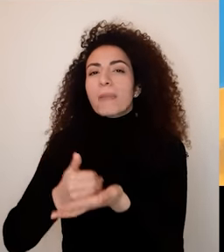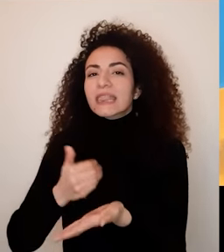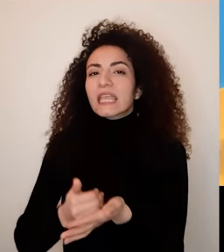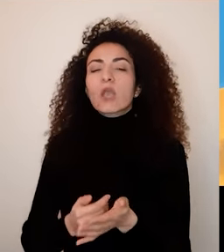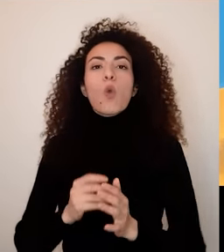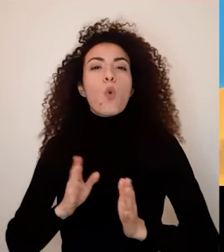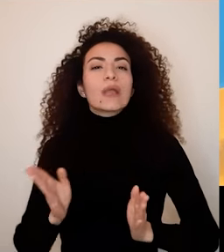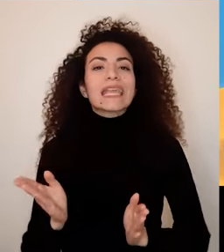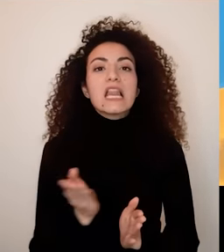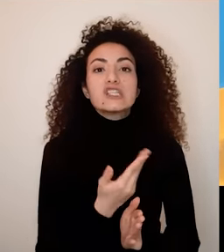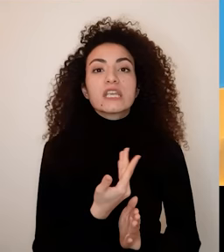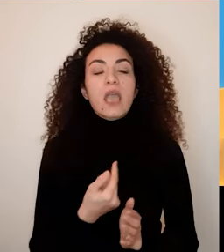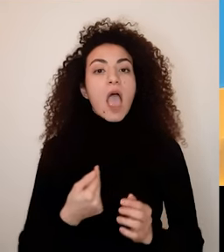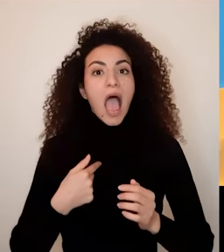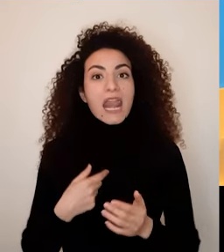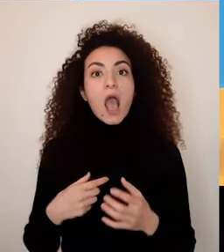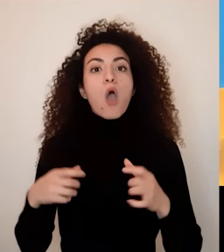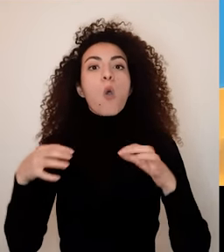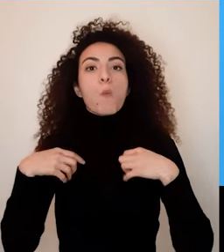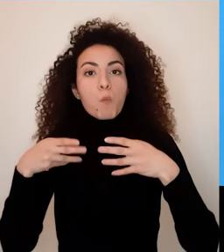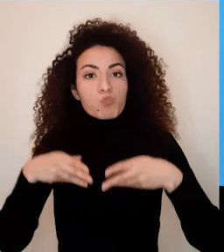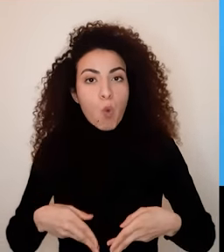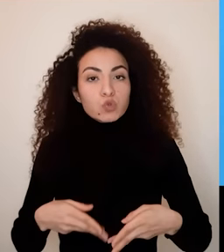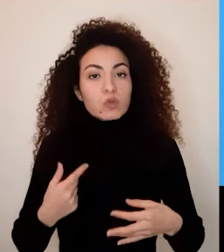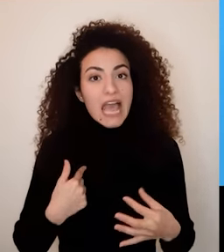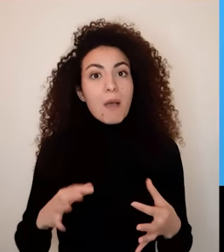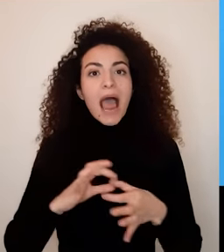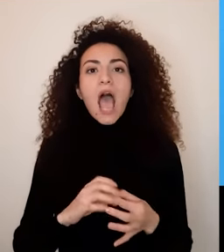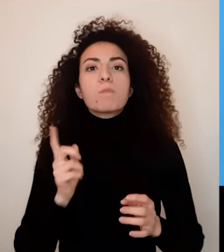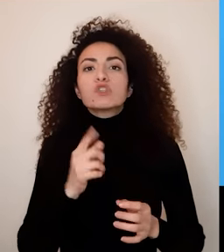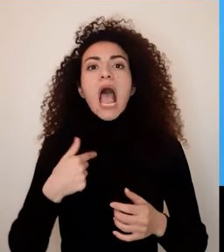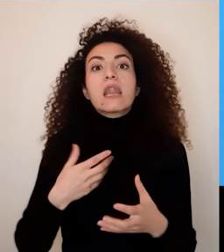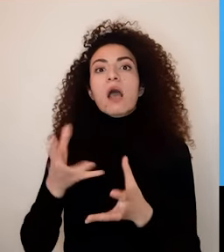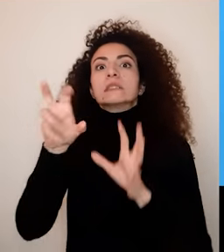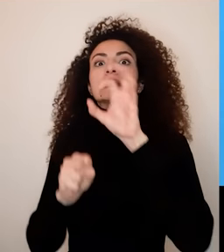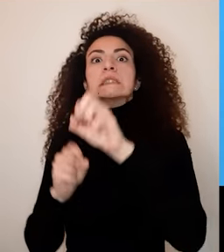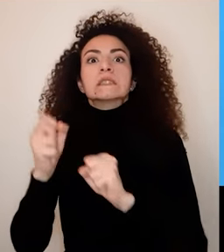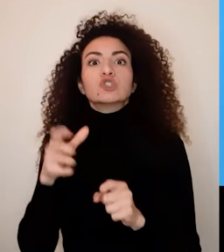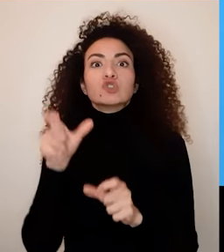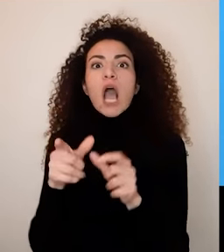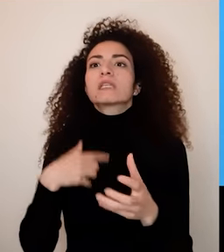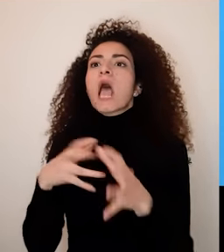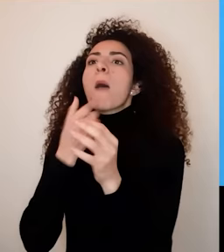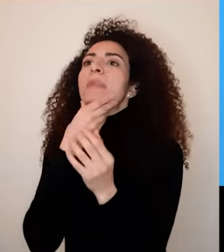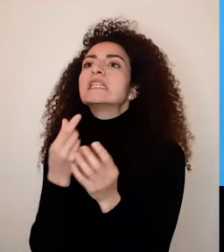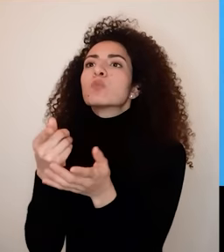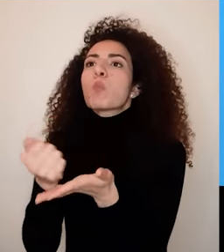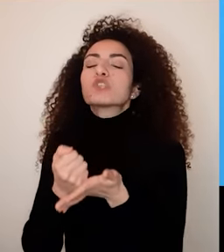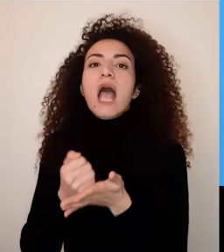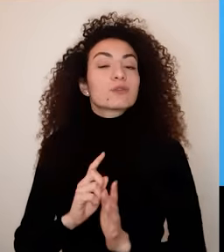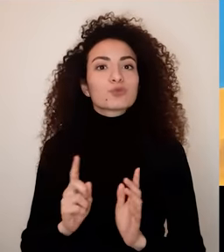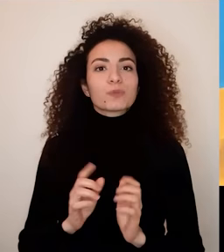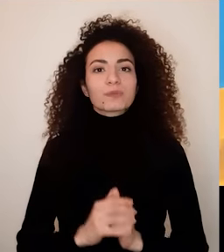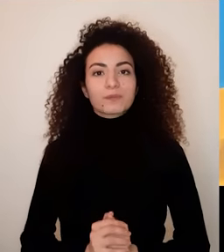الاستقلالية العاطفية والمادية والعلاقية الكافية وإنه ما نكبل آخر بكل حاجاتك العاطفية وكأنه المخلص